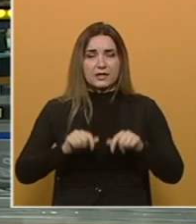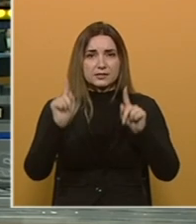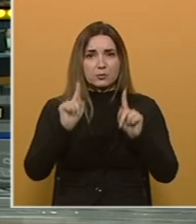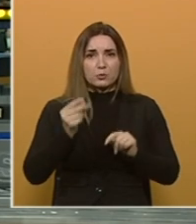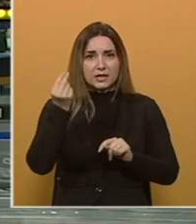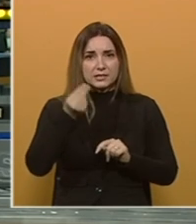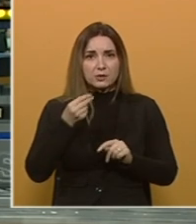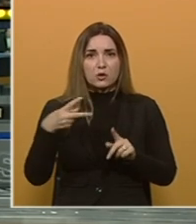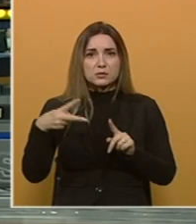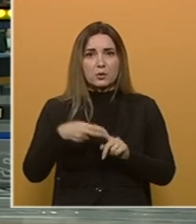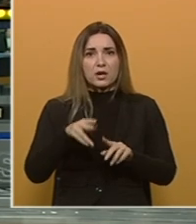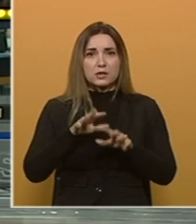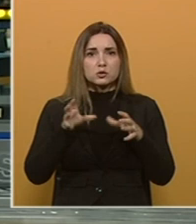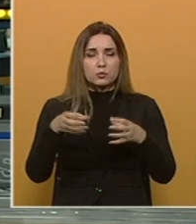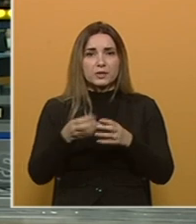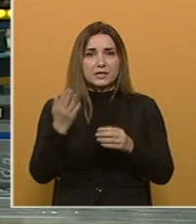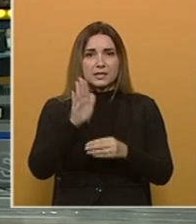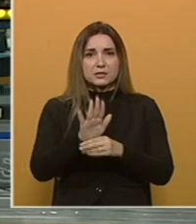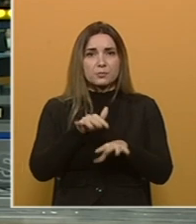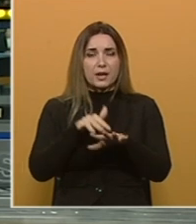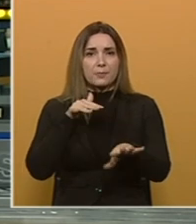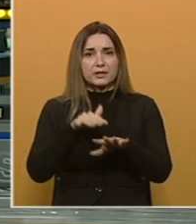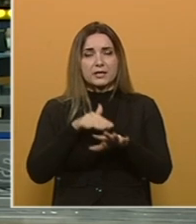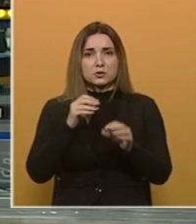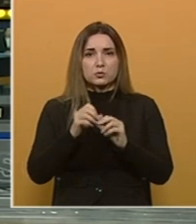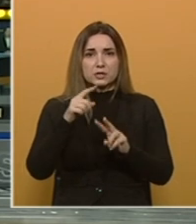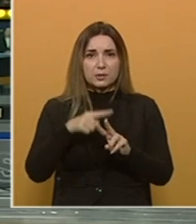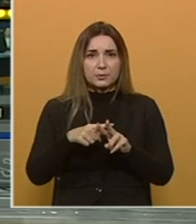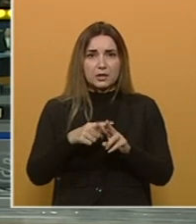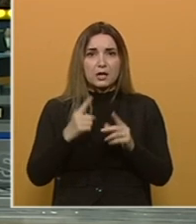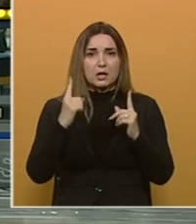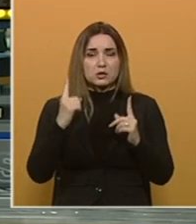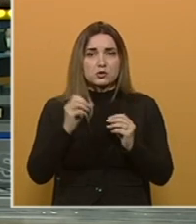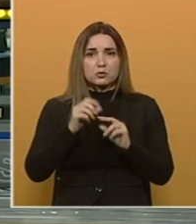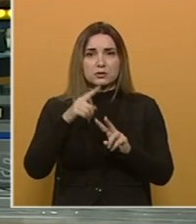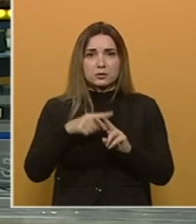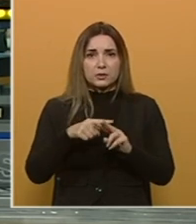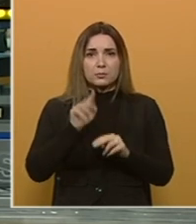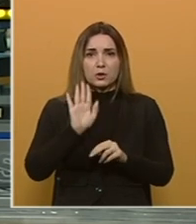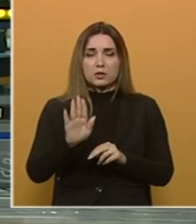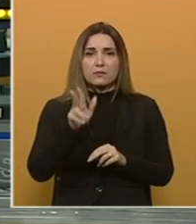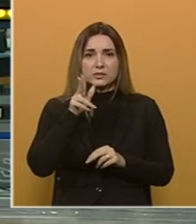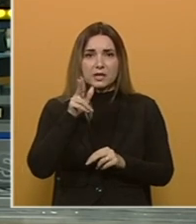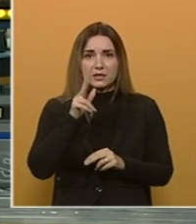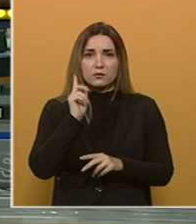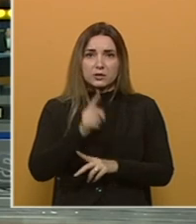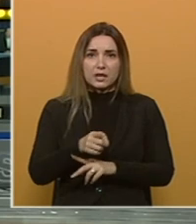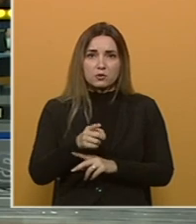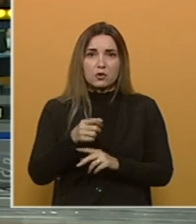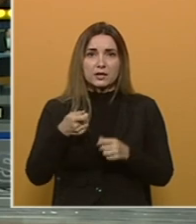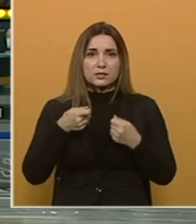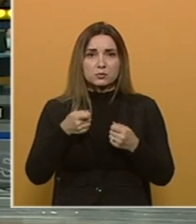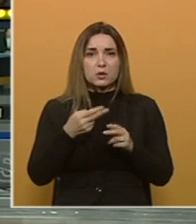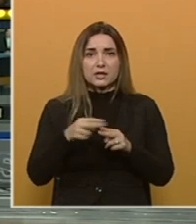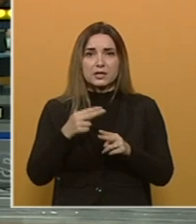Republike Srpske osporila je skupina zastupnika Parlamentarne skupštine Bosne i Hercegovine. Ustavni sud BiH po njihom zahtjevu odredio je